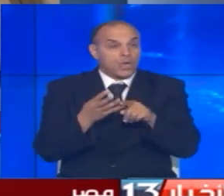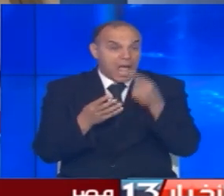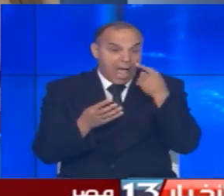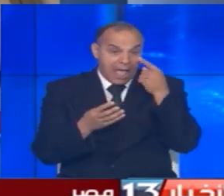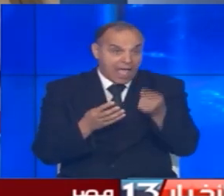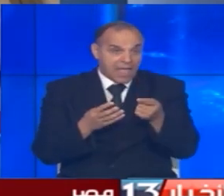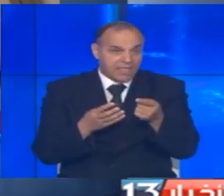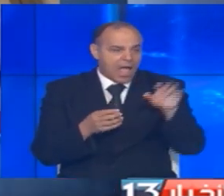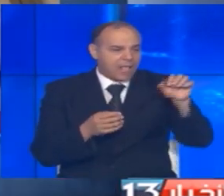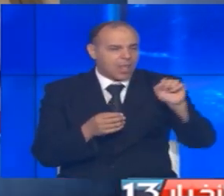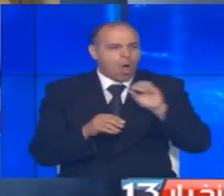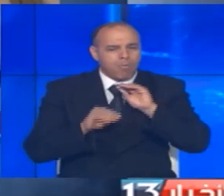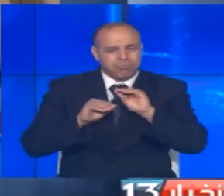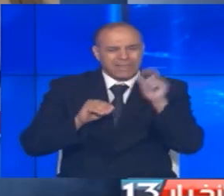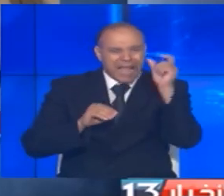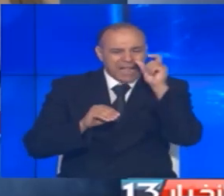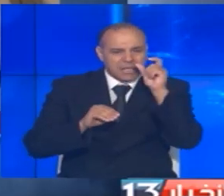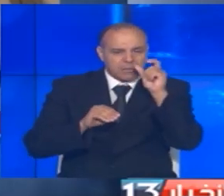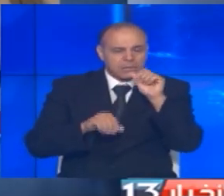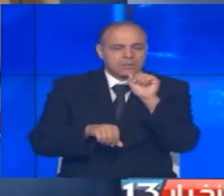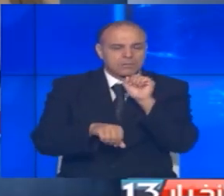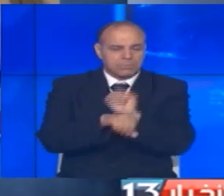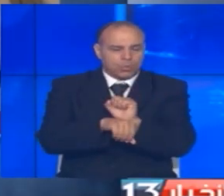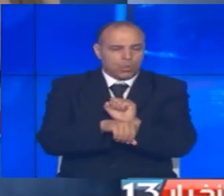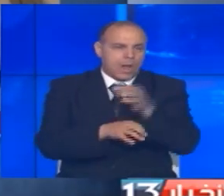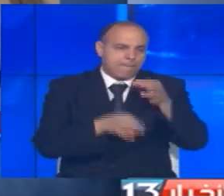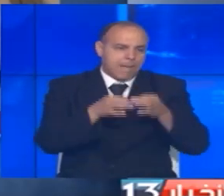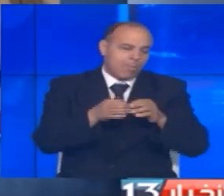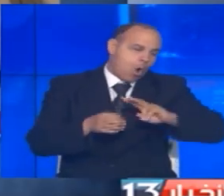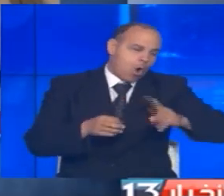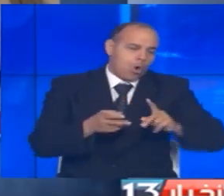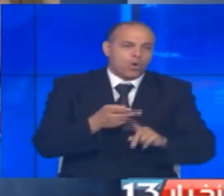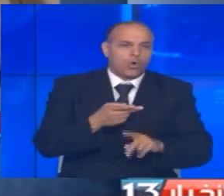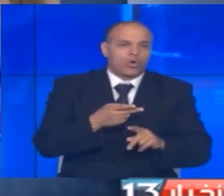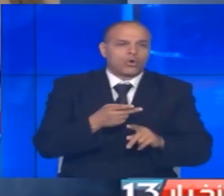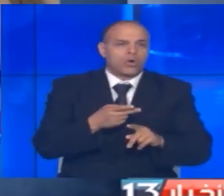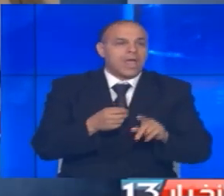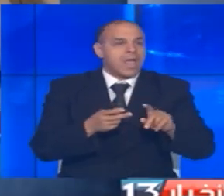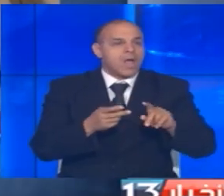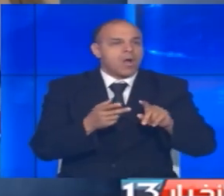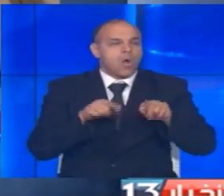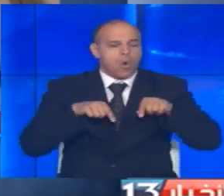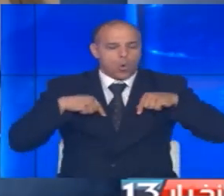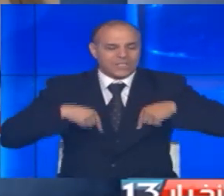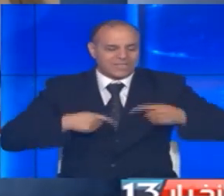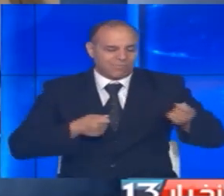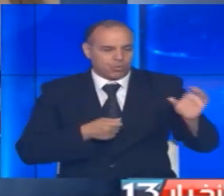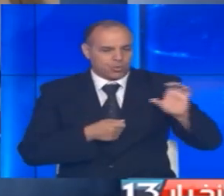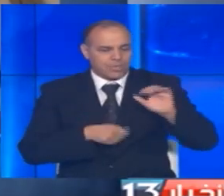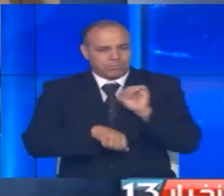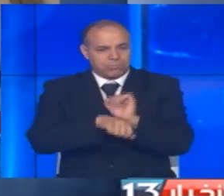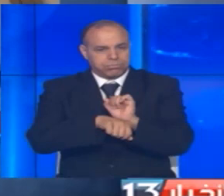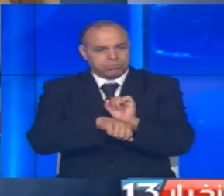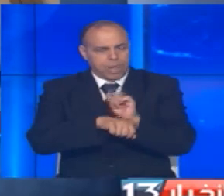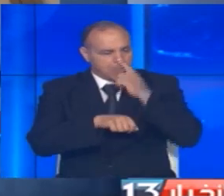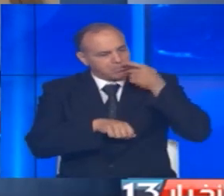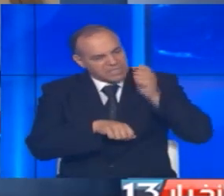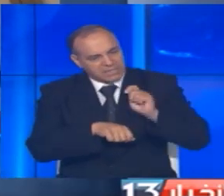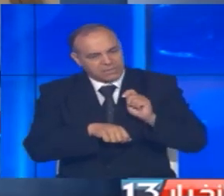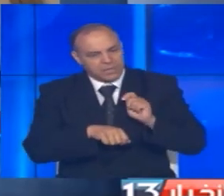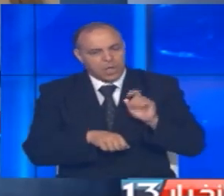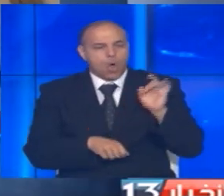شملاء الداعية صفوة حجازي وعقبت المحكمة أيضا باسم عودة وزير التموين الأسبق بالسجن المشدد